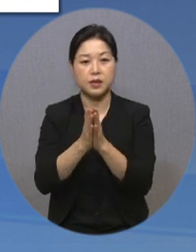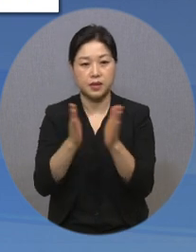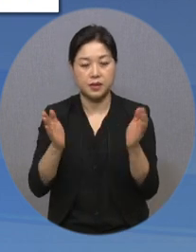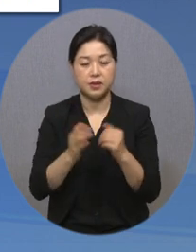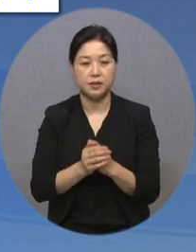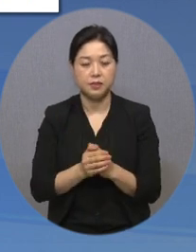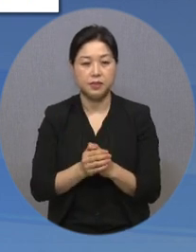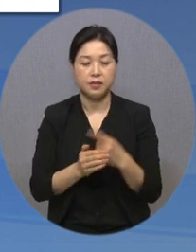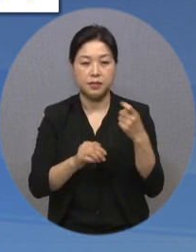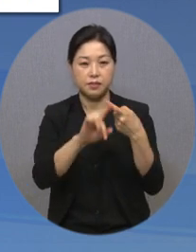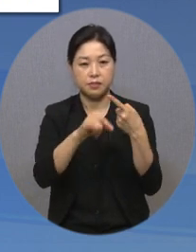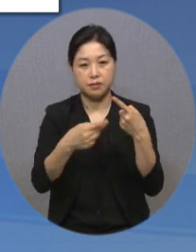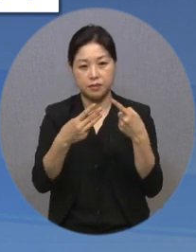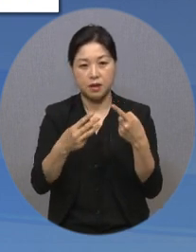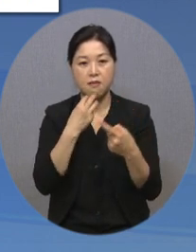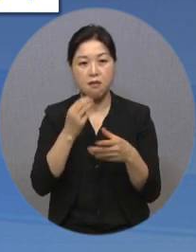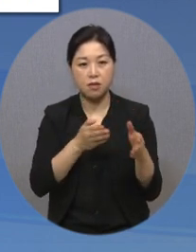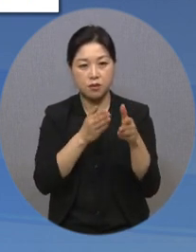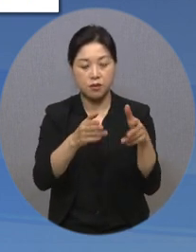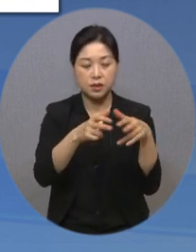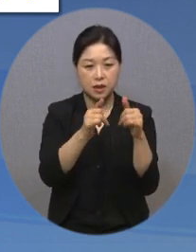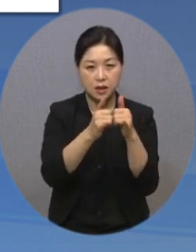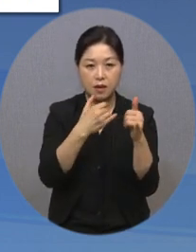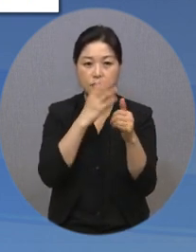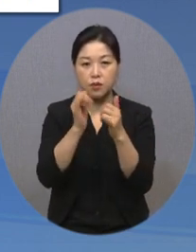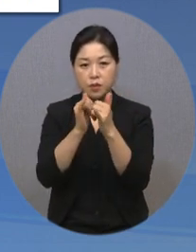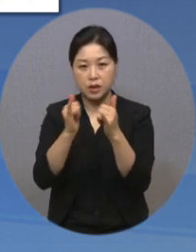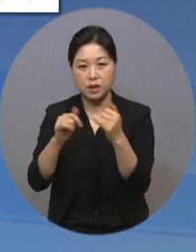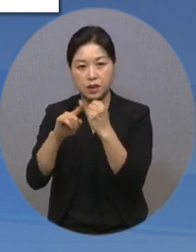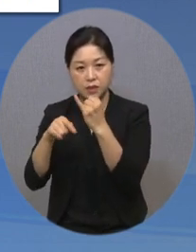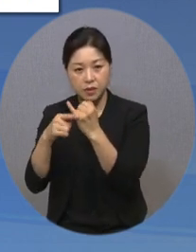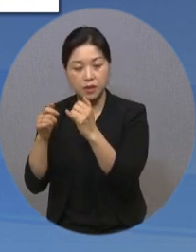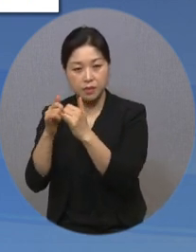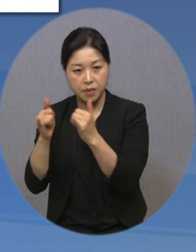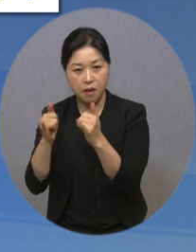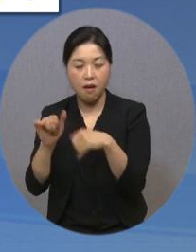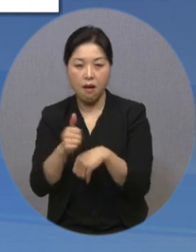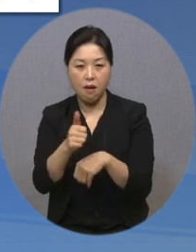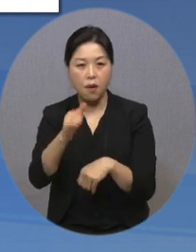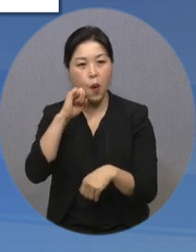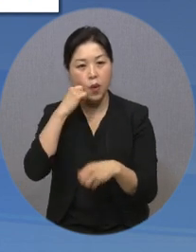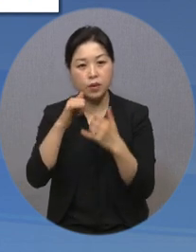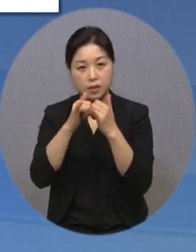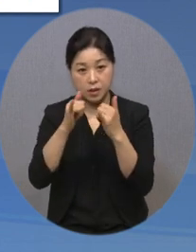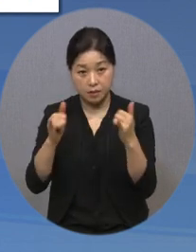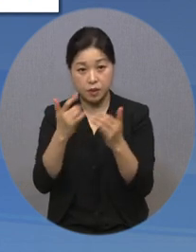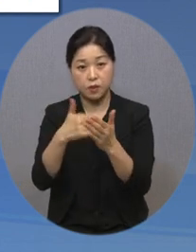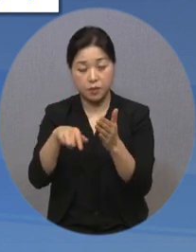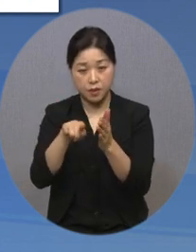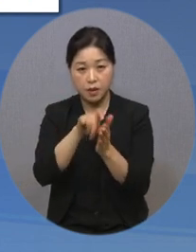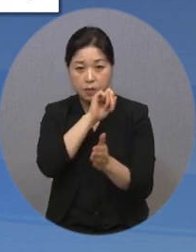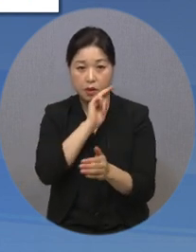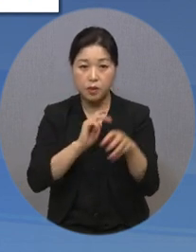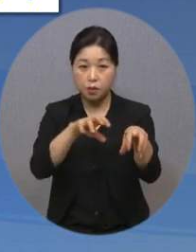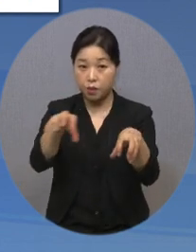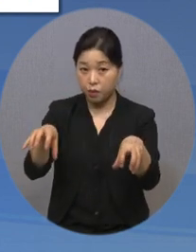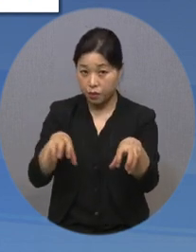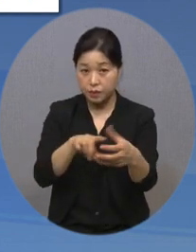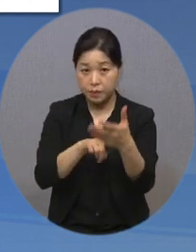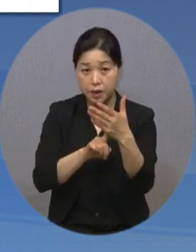3일 경기도는 장애인과 노인, 임산부를 비롯한 이동약자를 위해 주변 편의시설 위치를 제공하는